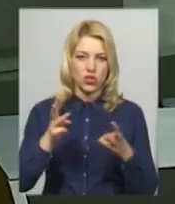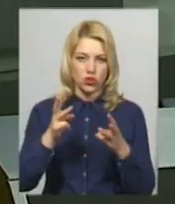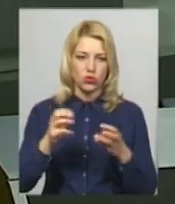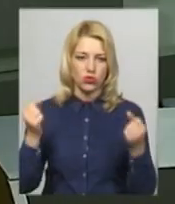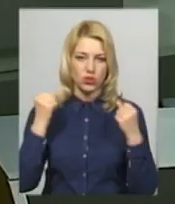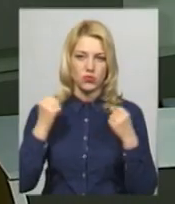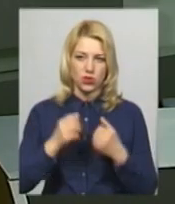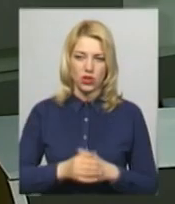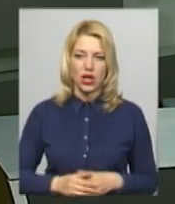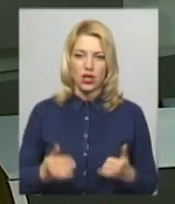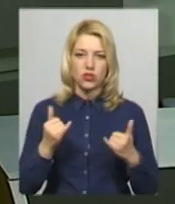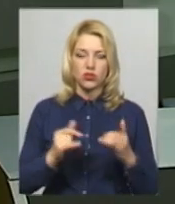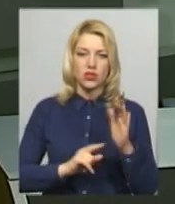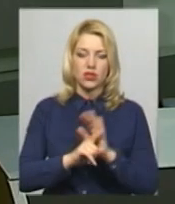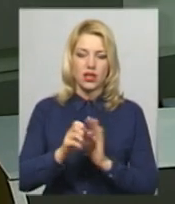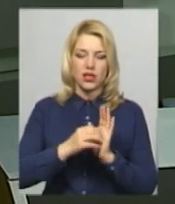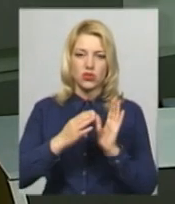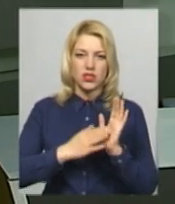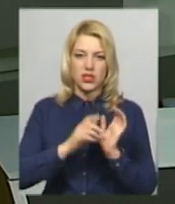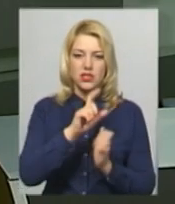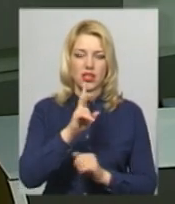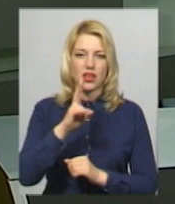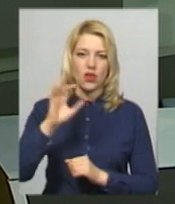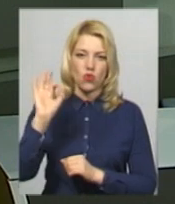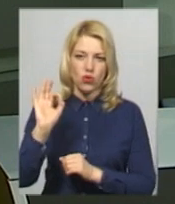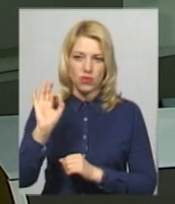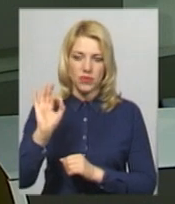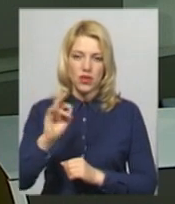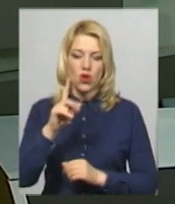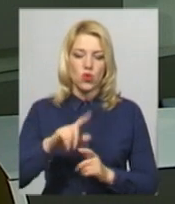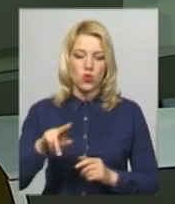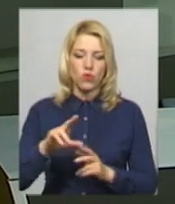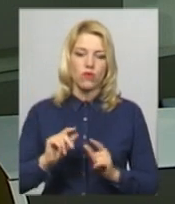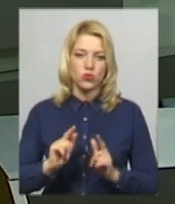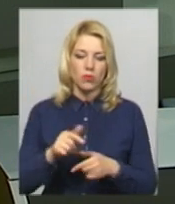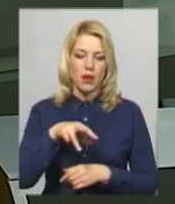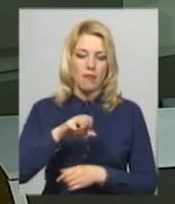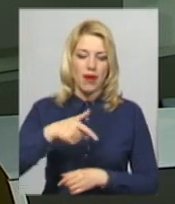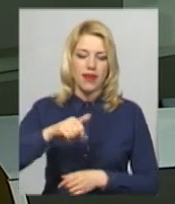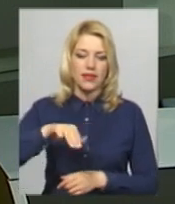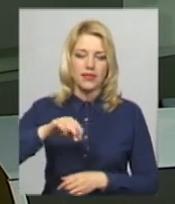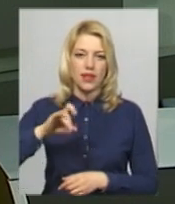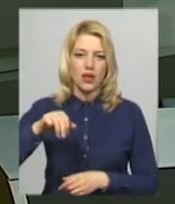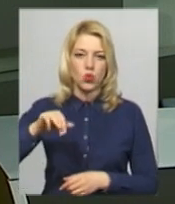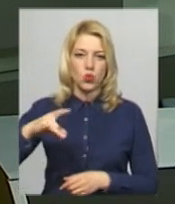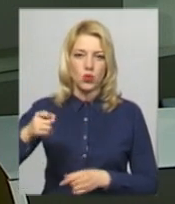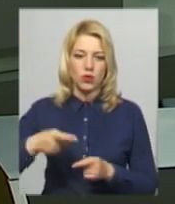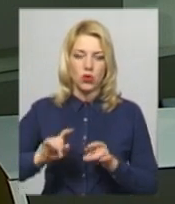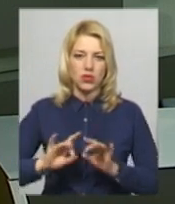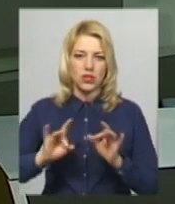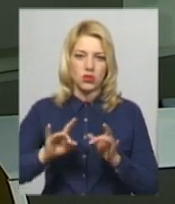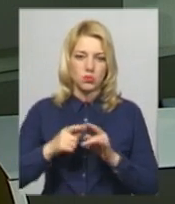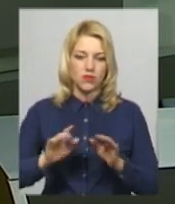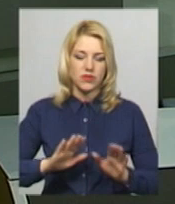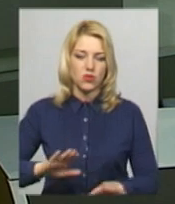Сьогодні стартувала реєстрація на зовнішнє незалежне оцінювання до вступу на магістратуру. Про це розповів заступник голови